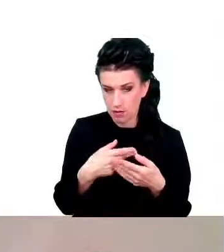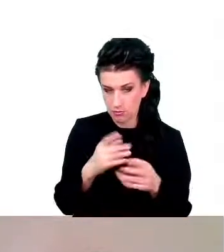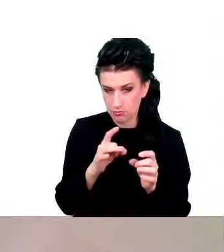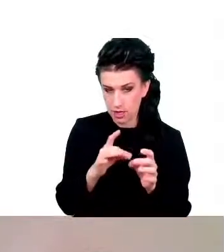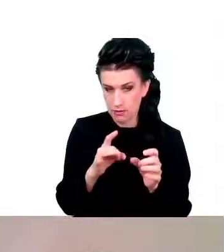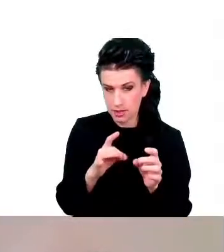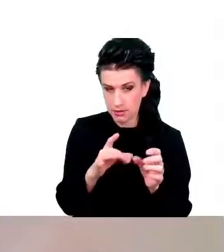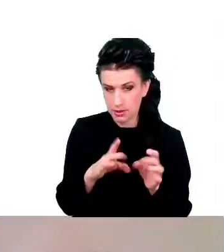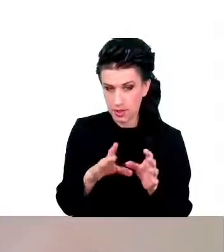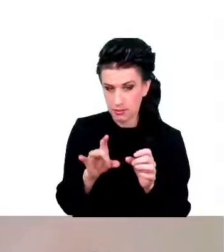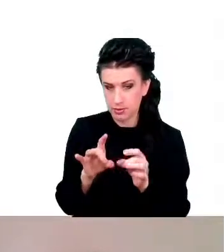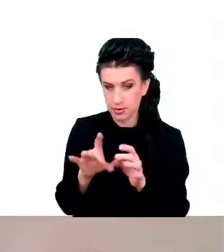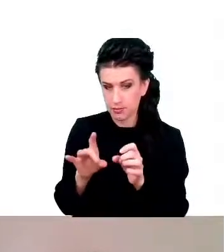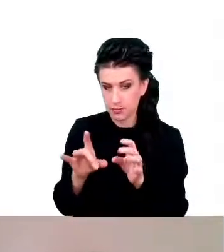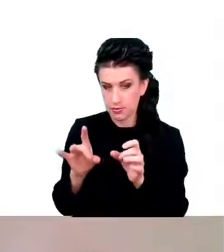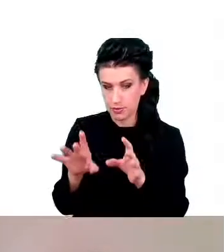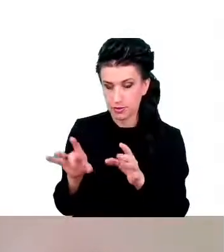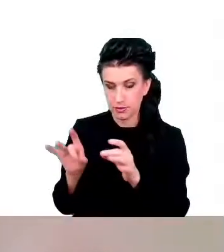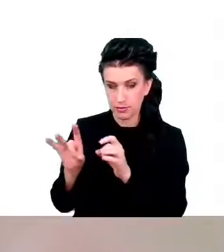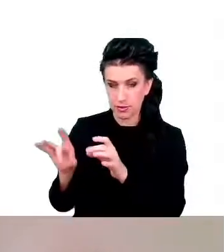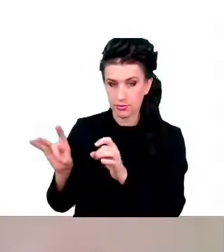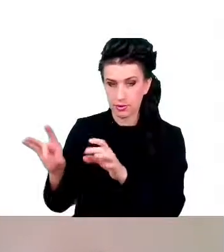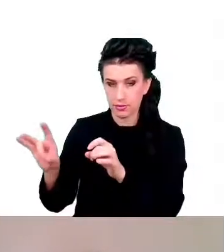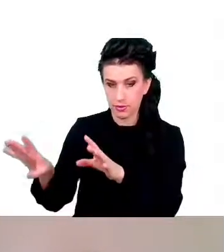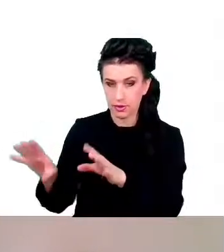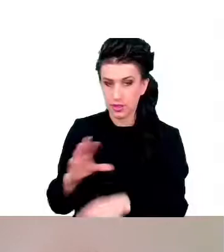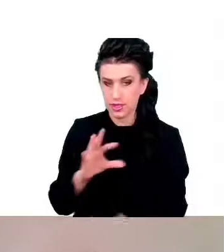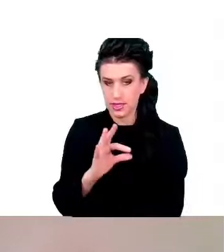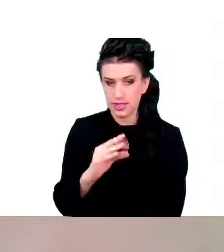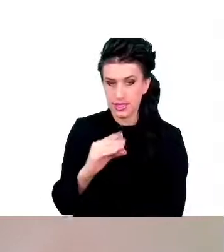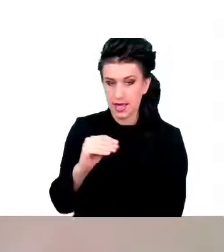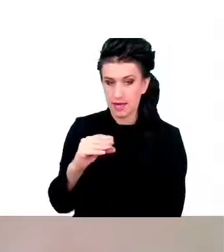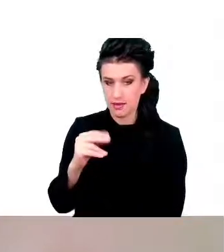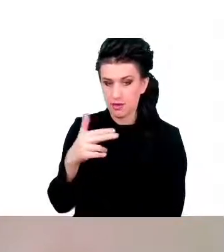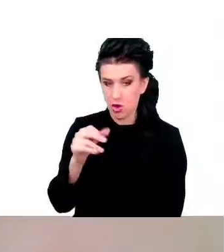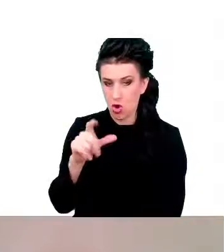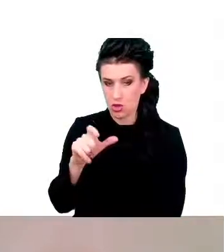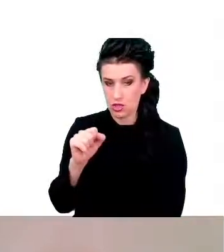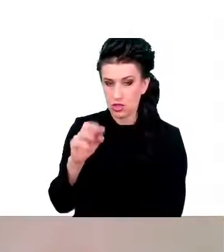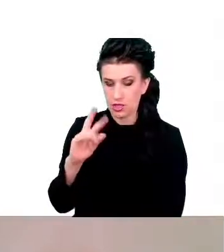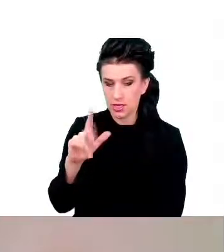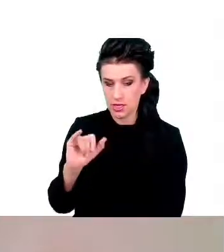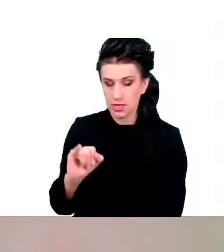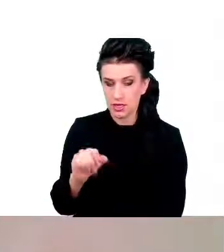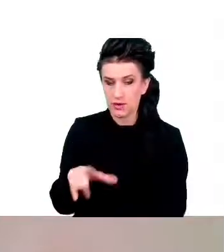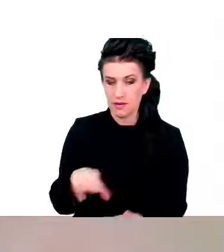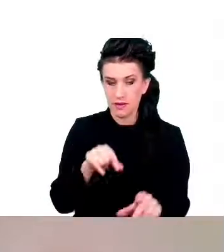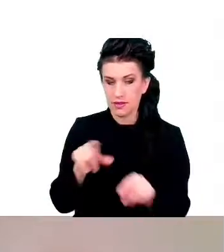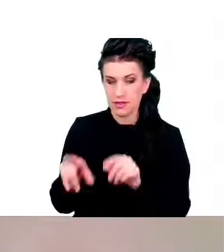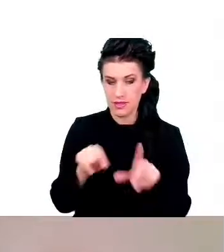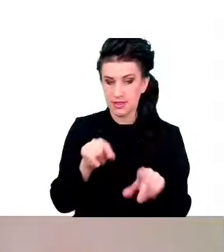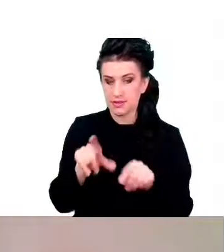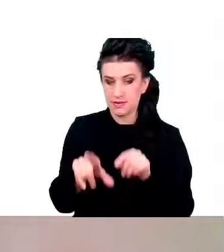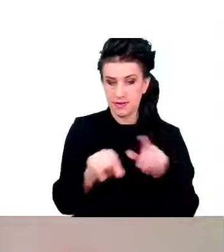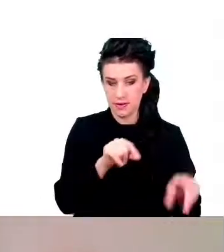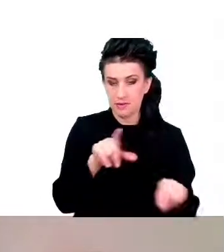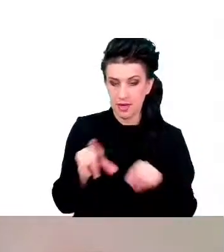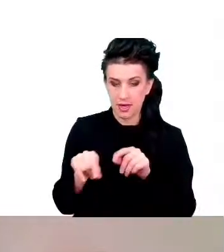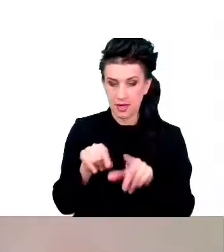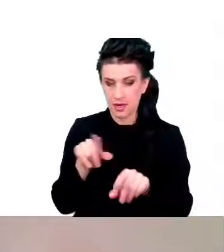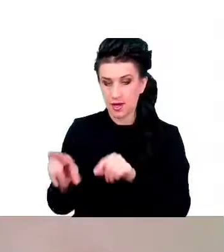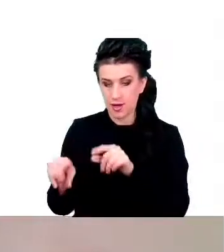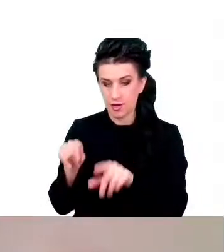I senolityki, jak nazwa wskazuje, to są substancje, które selektywnie mogą doprowadzić